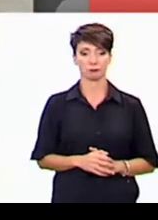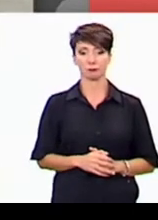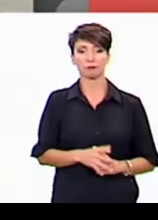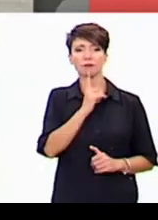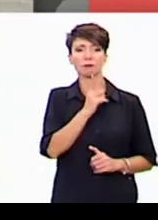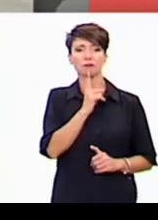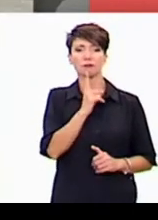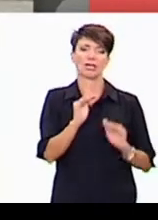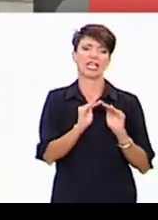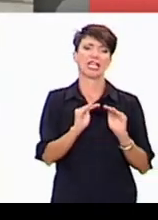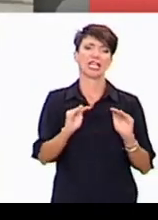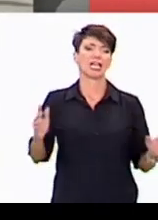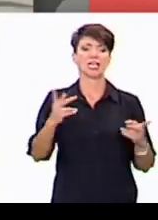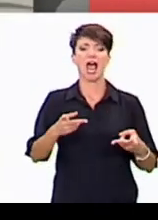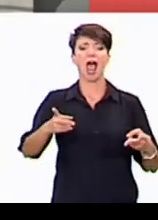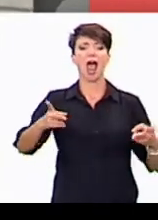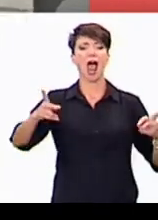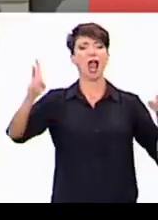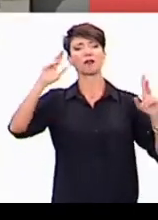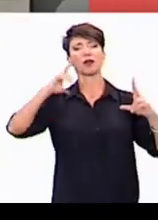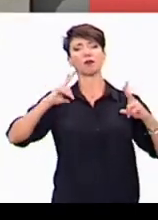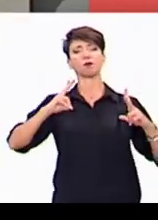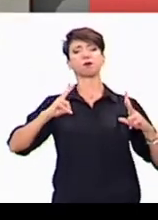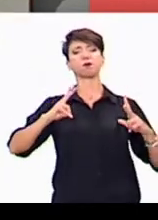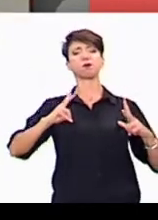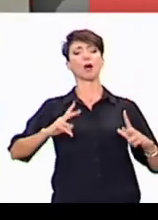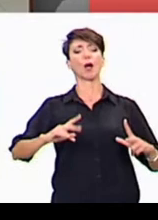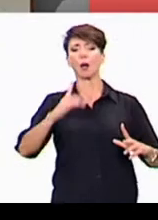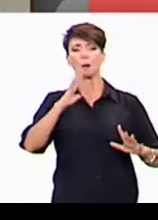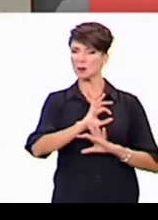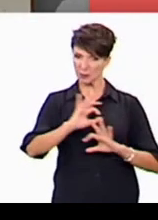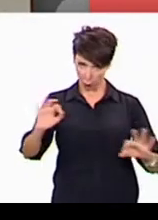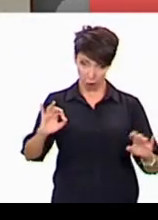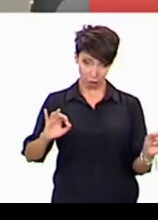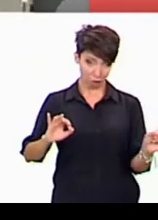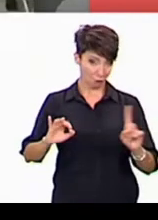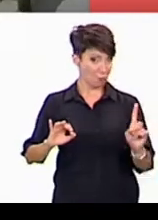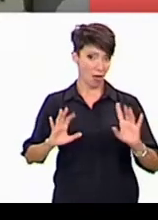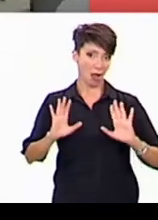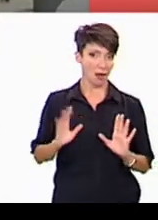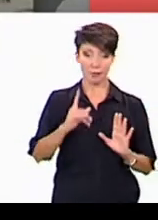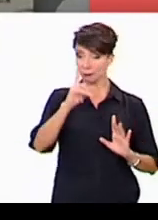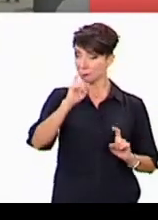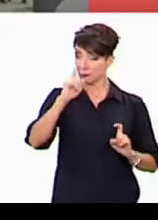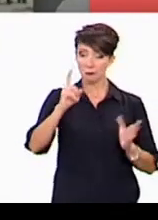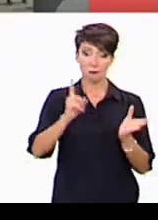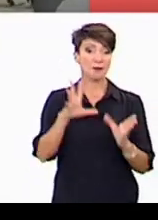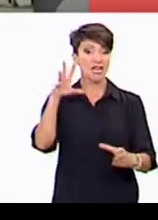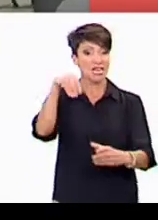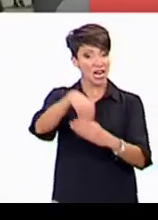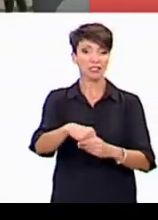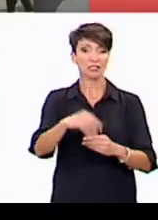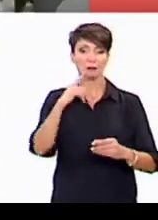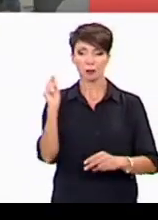πρέπει να θεωρούμε την ειρήνη και την ελευθερία, την ευημερία και την ευδαιμονία ως δεδομένα αγαθά. Είναι επιτακτική ανάγκη να συμμετάσχουμε όλοι,